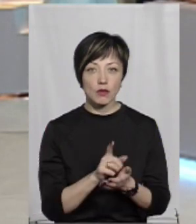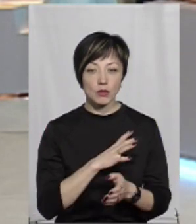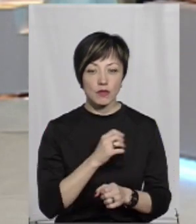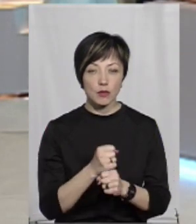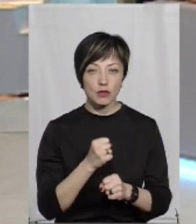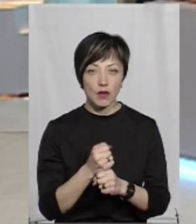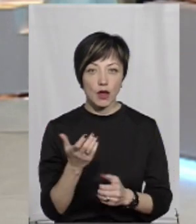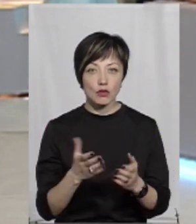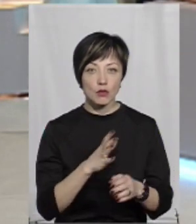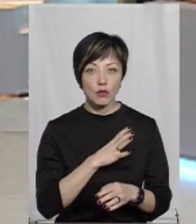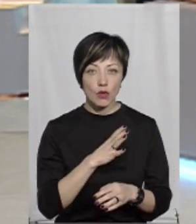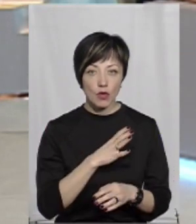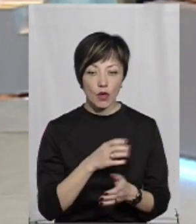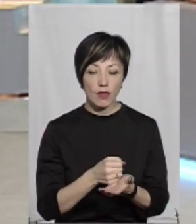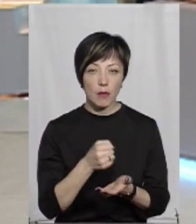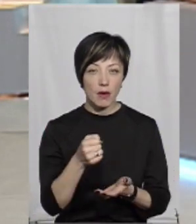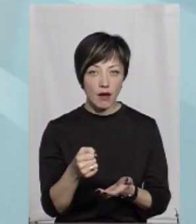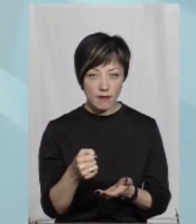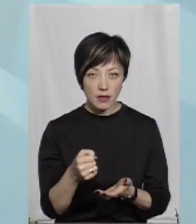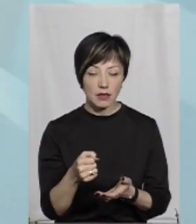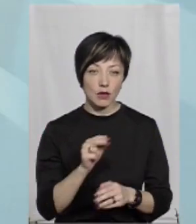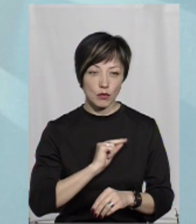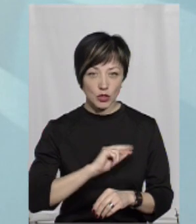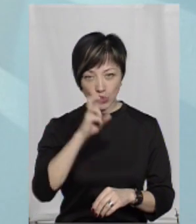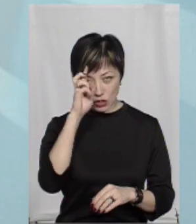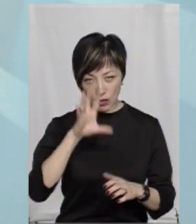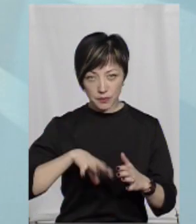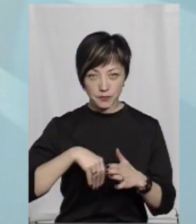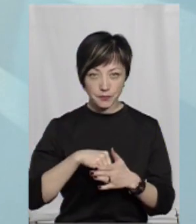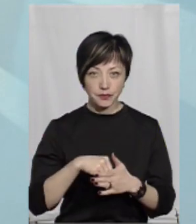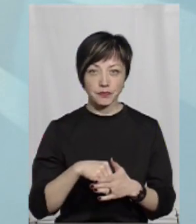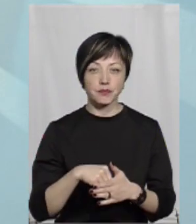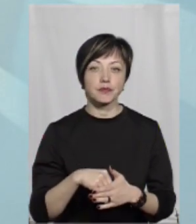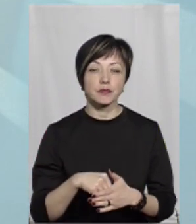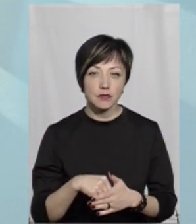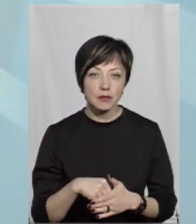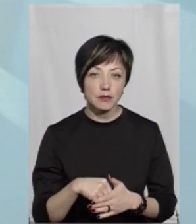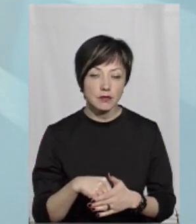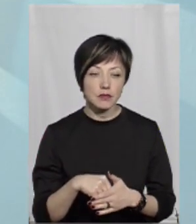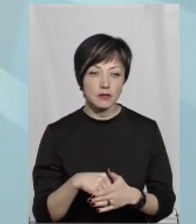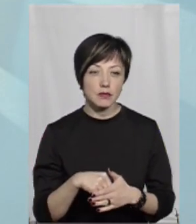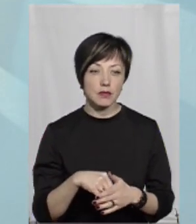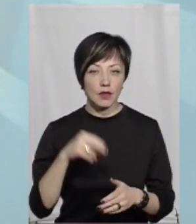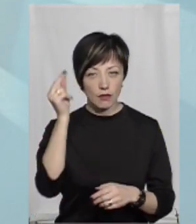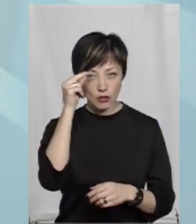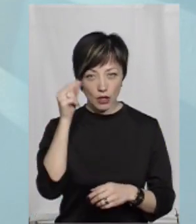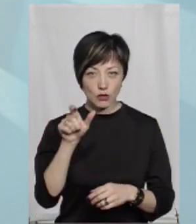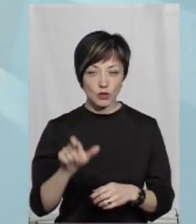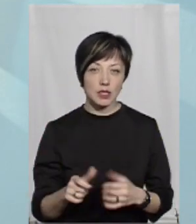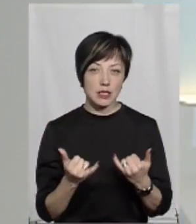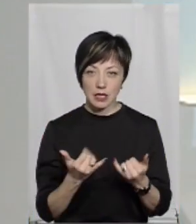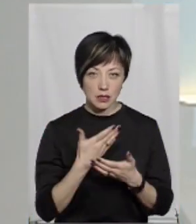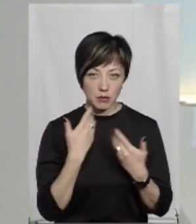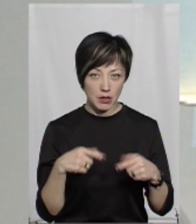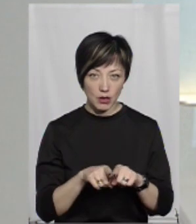відпрацювати, якщо було ціле направлення. І навчалося за державні кошти. Ну,